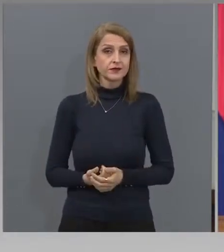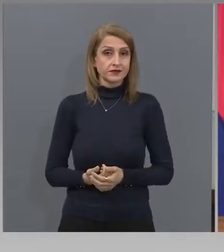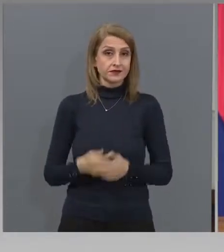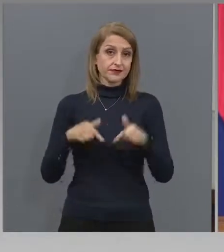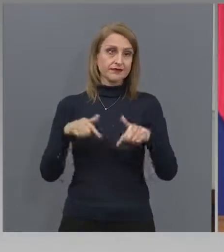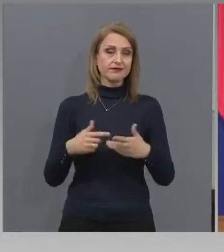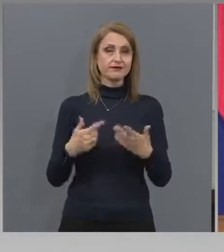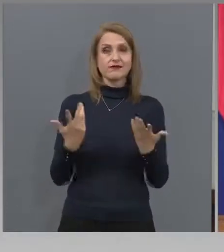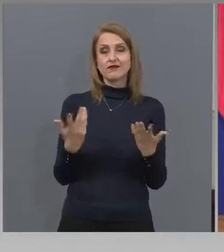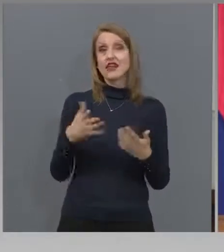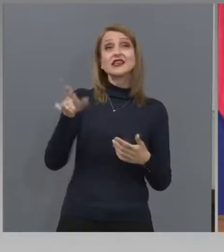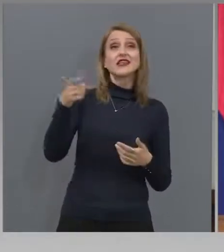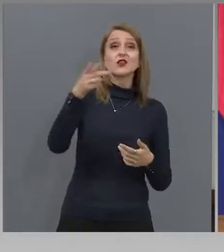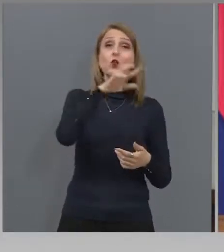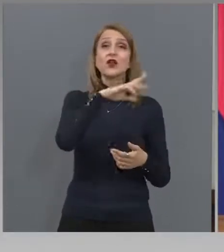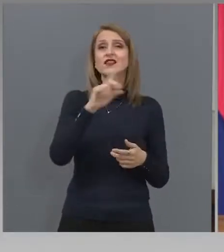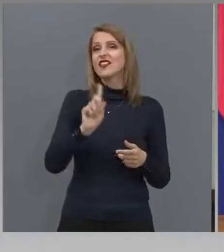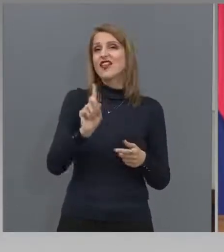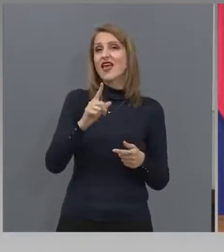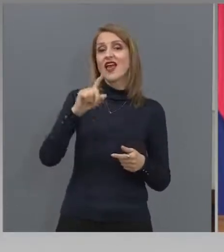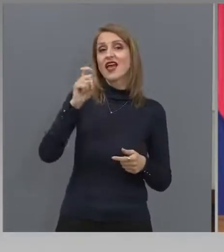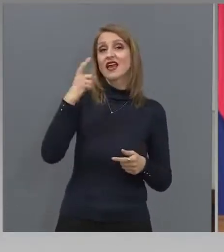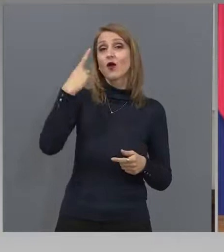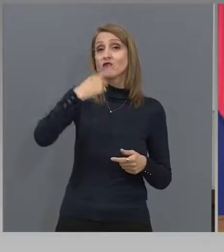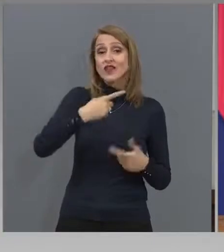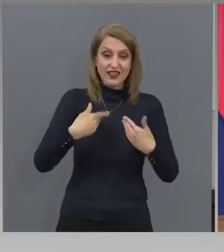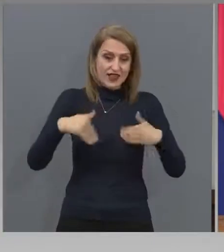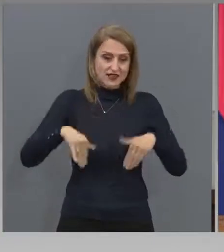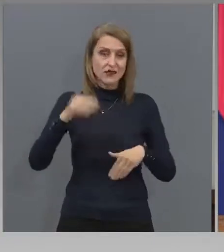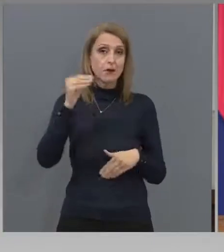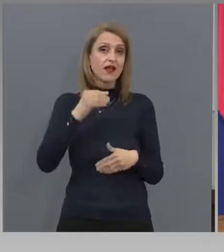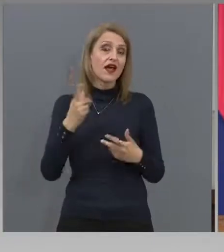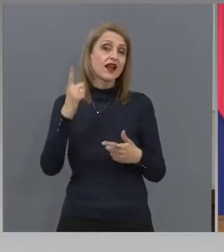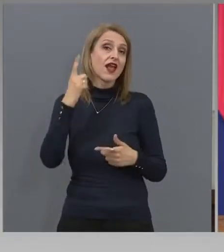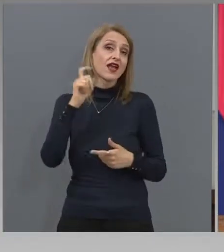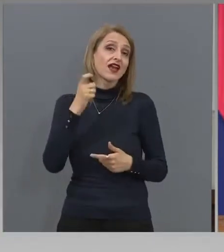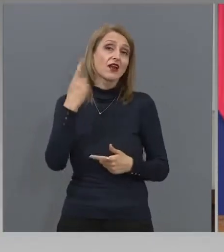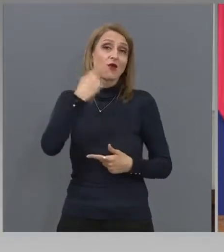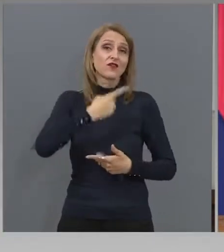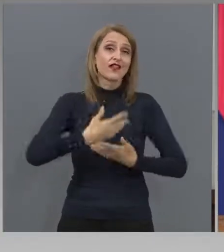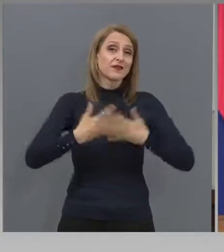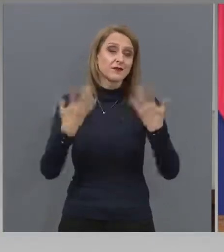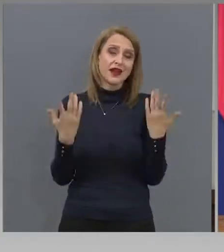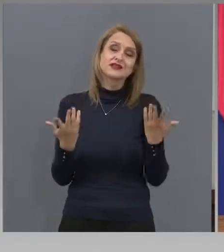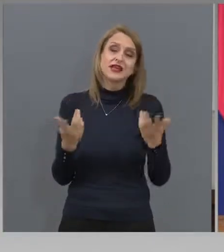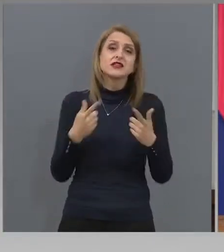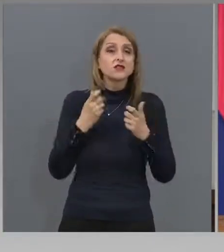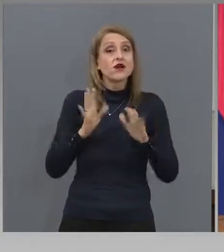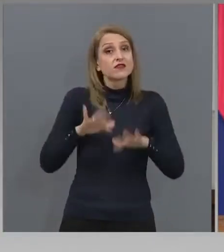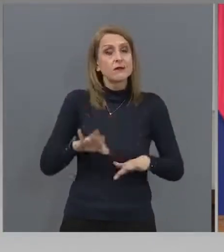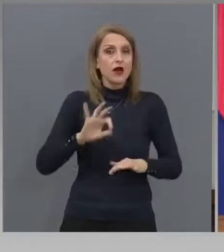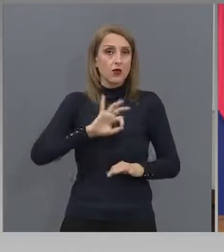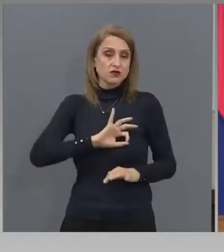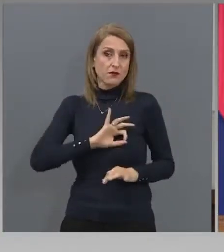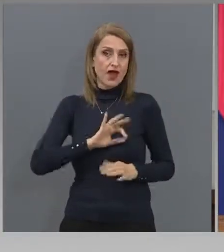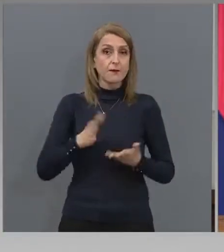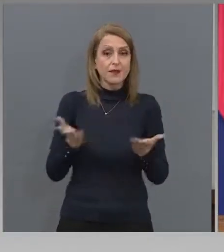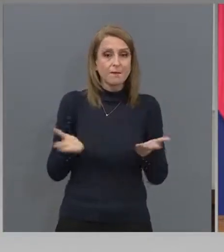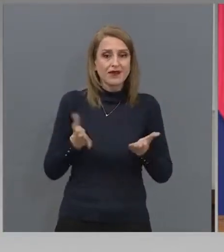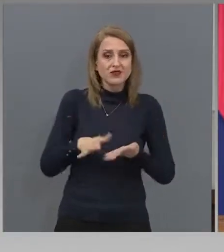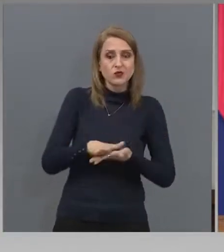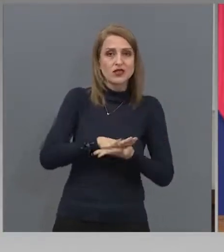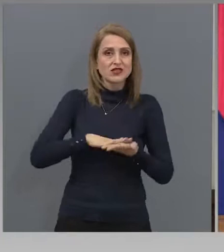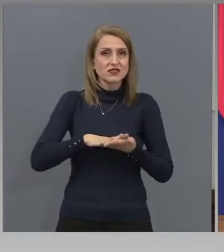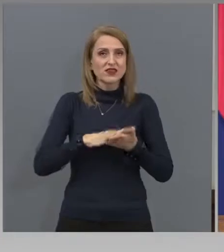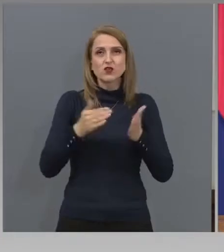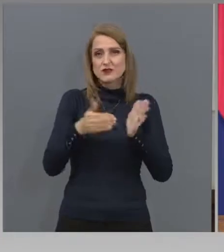Овден, за нас и е, но сравнително и бързо свършихме. И това е декларация от Загреб,